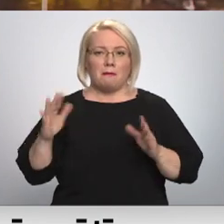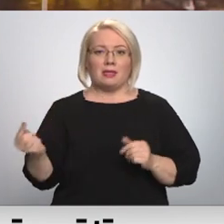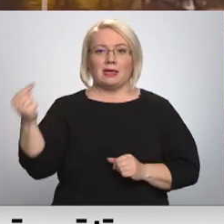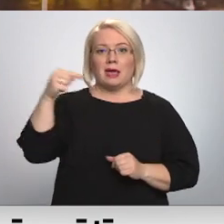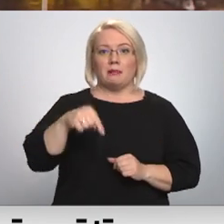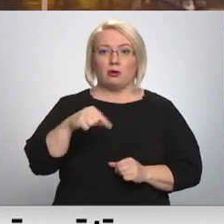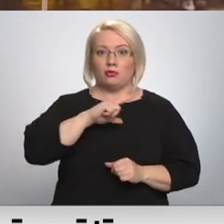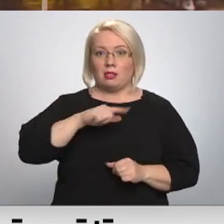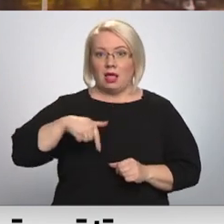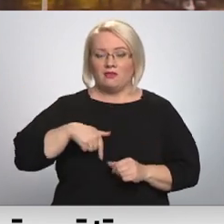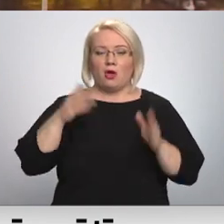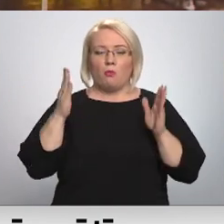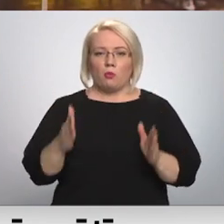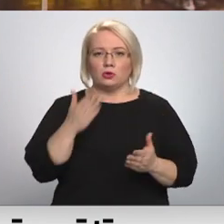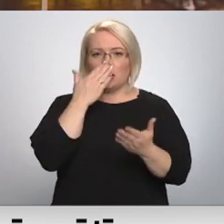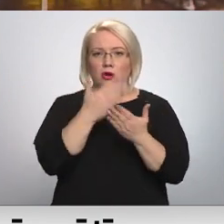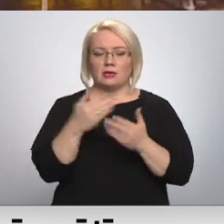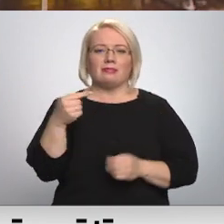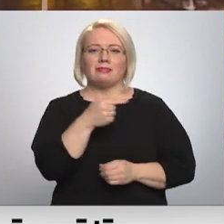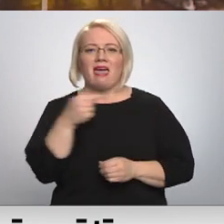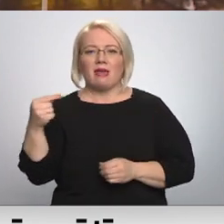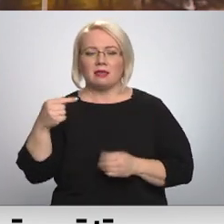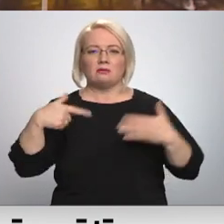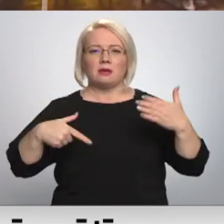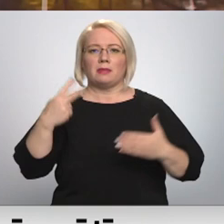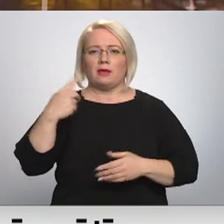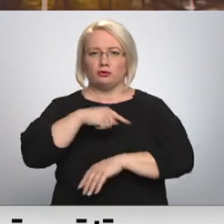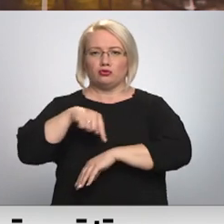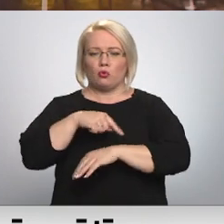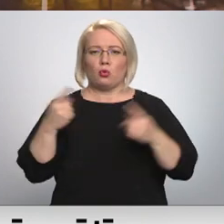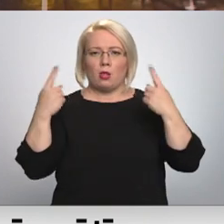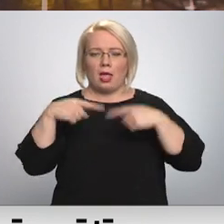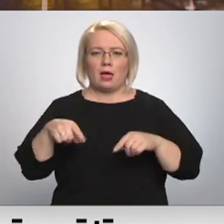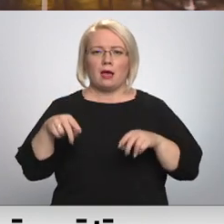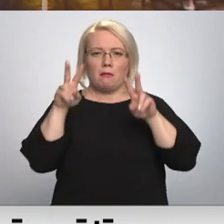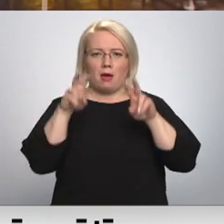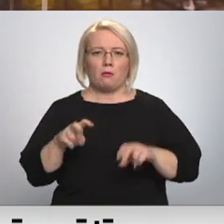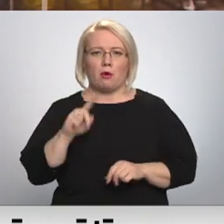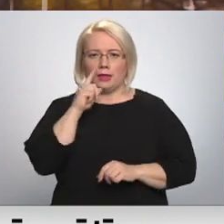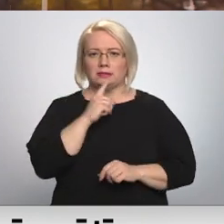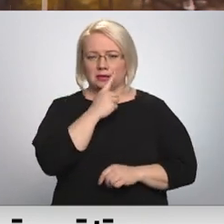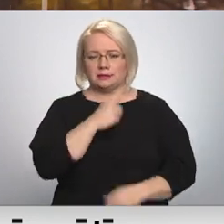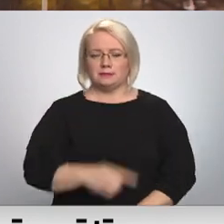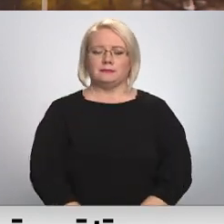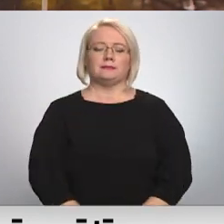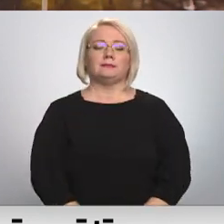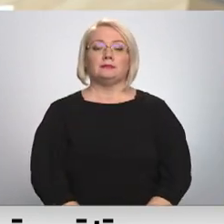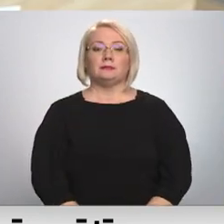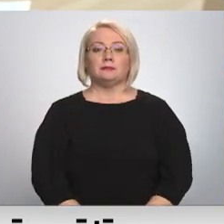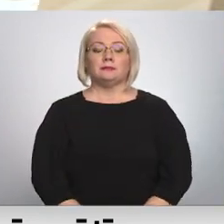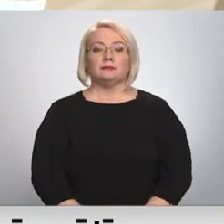Latvijā, būs jāuzrāda negatīvs 72 stundu laikā veikts COVID-19 tests. Pašāk Madara Līcīte.